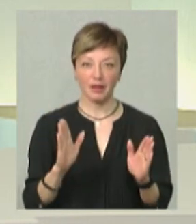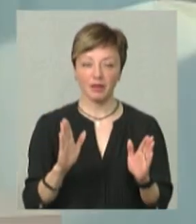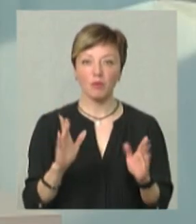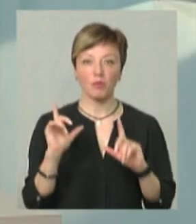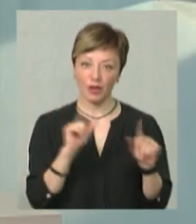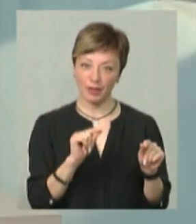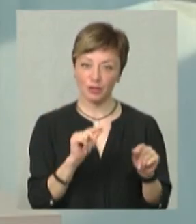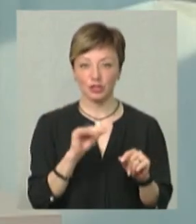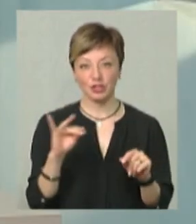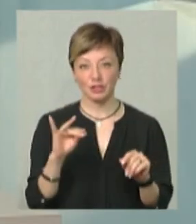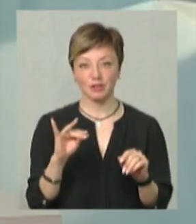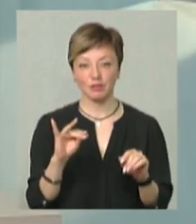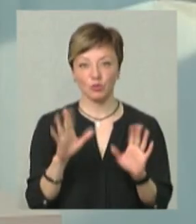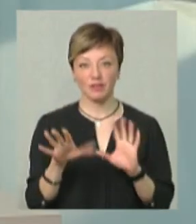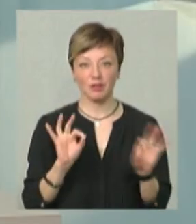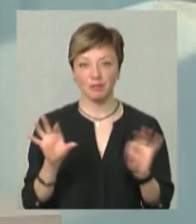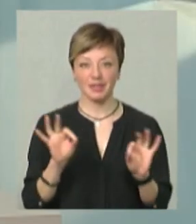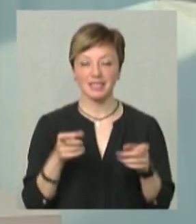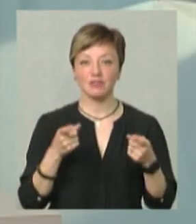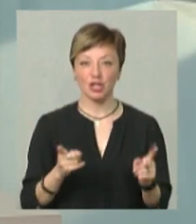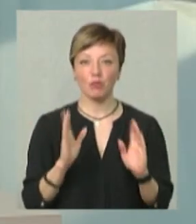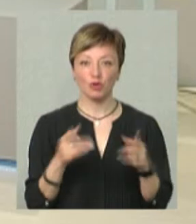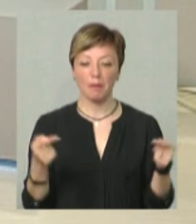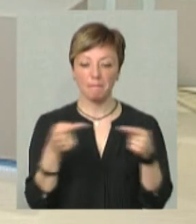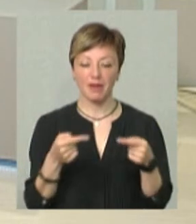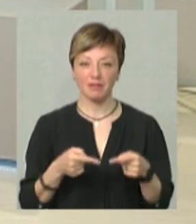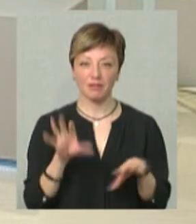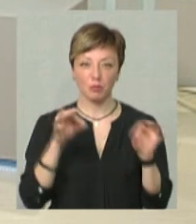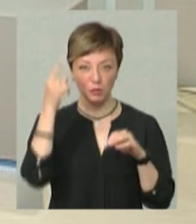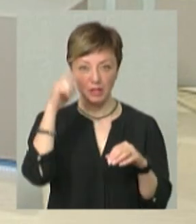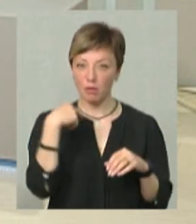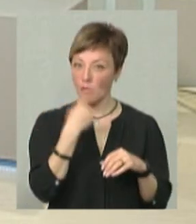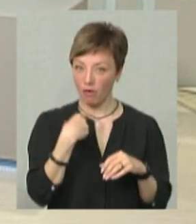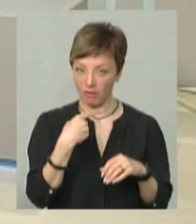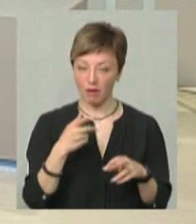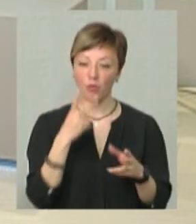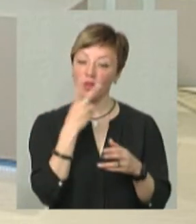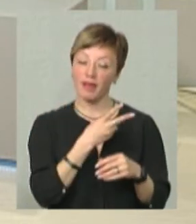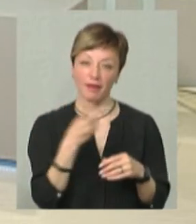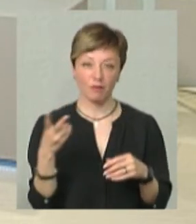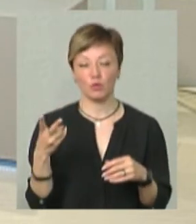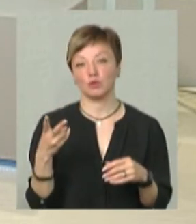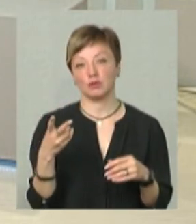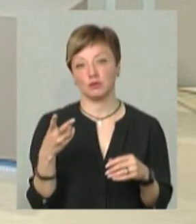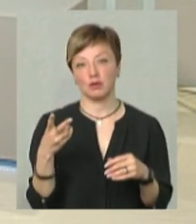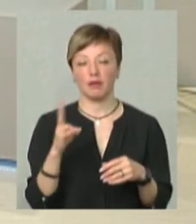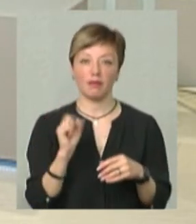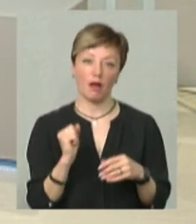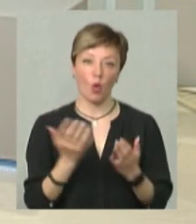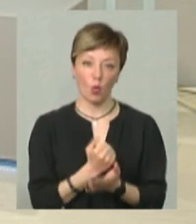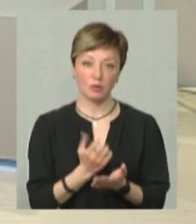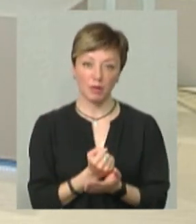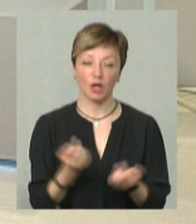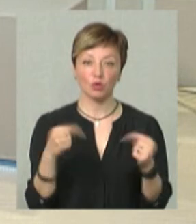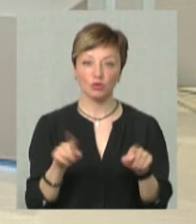вивчають, поїдуть? Чи все-таки буде якийсь відбір? Звичайно, буде певний відбір познання мови. Ми подивимося, так би мовити, на